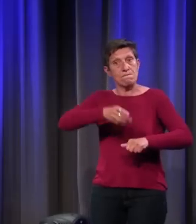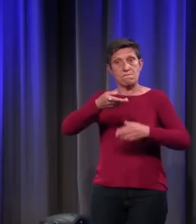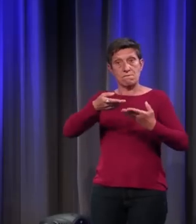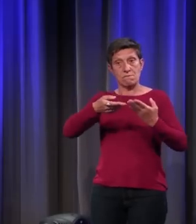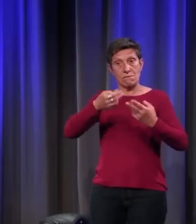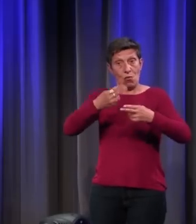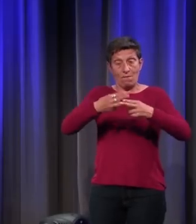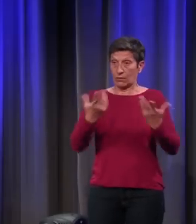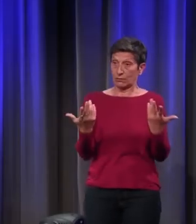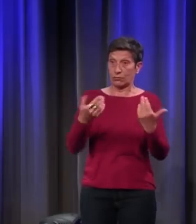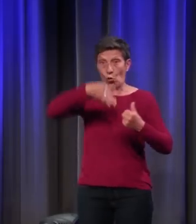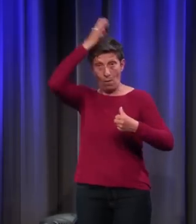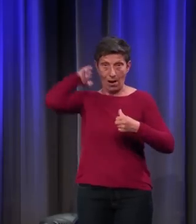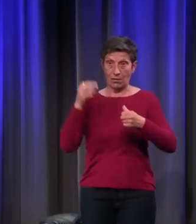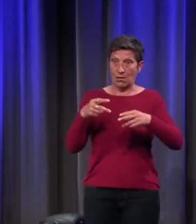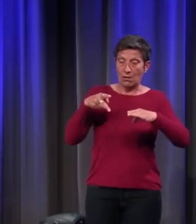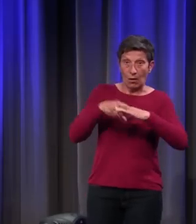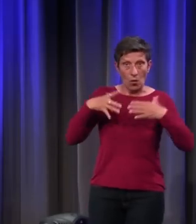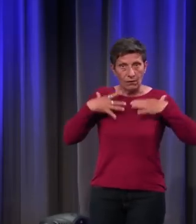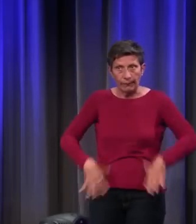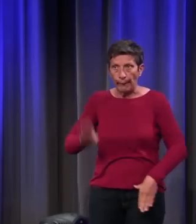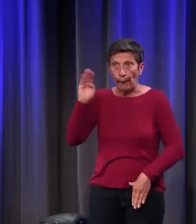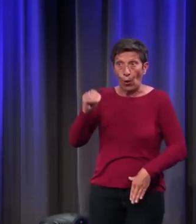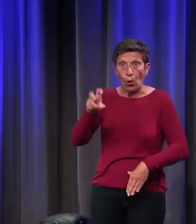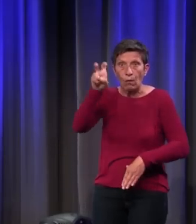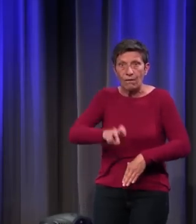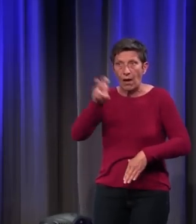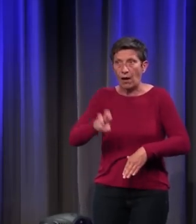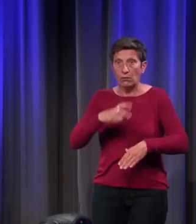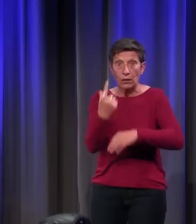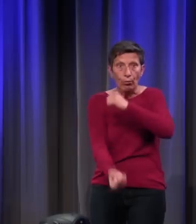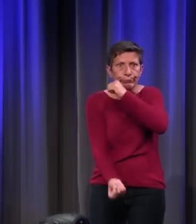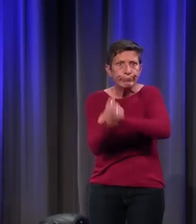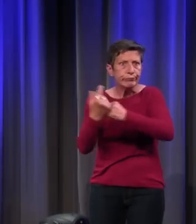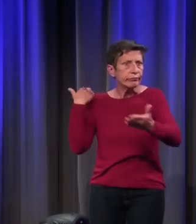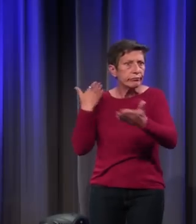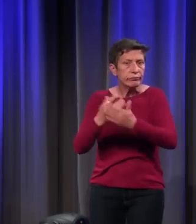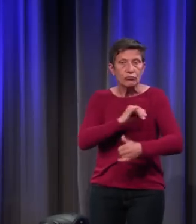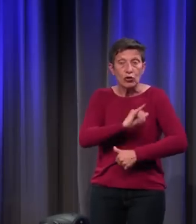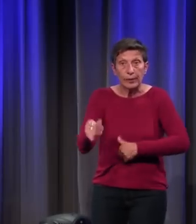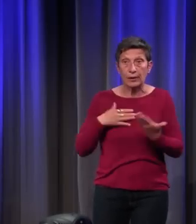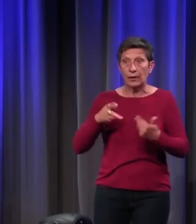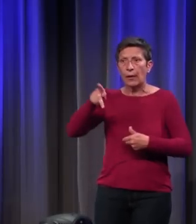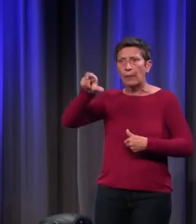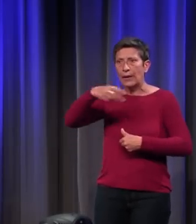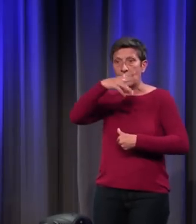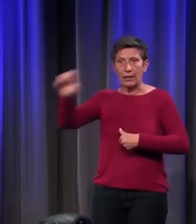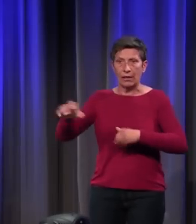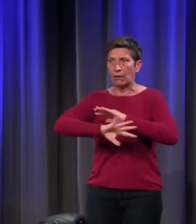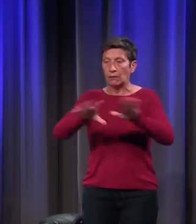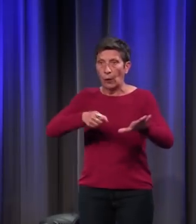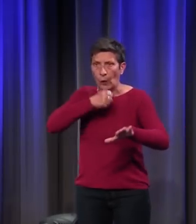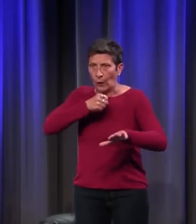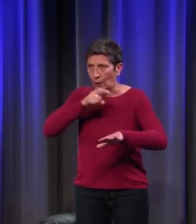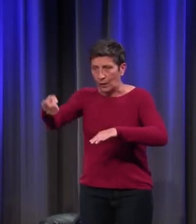'habiller en bleu et en vert, ce'elles n'avaient jamais fait auparavant. C'est tout nouveau. Pline, qui est un vieux réactionnaire, est